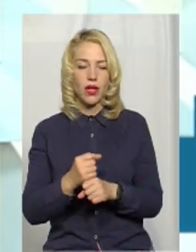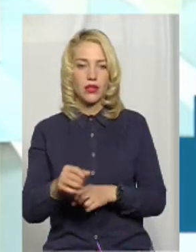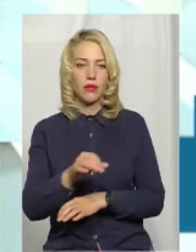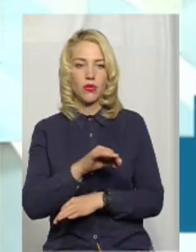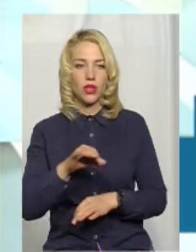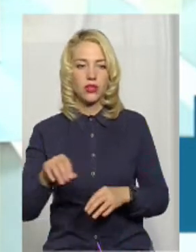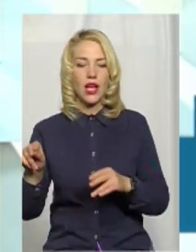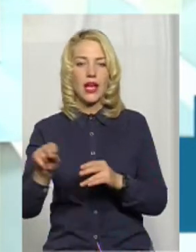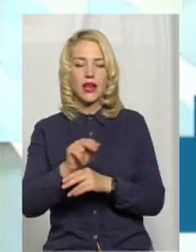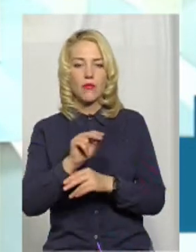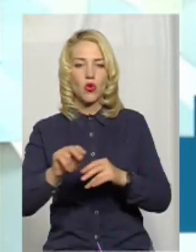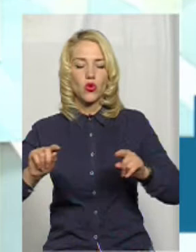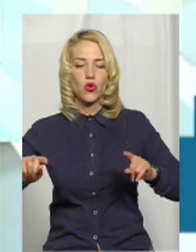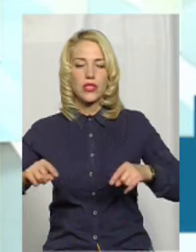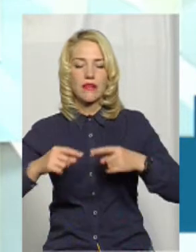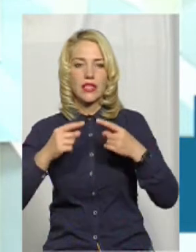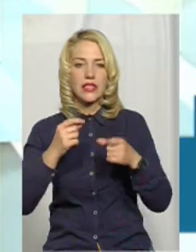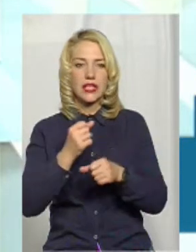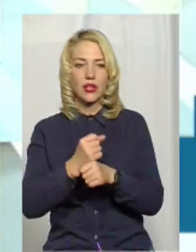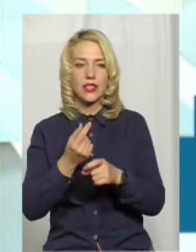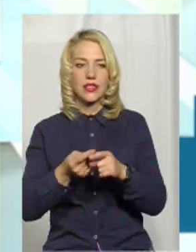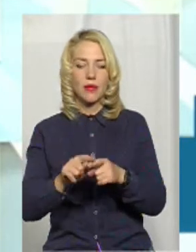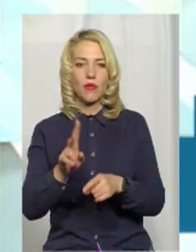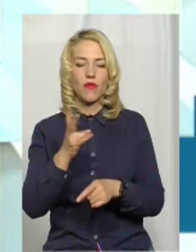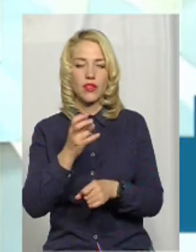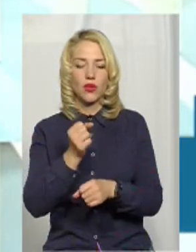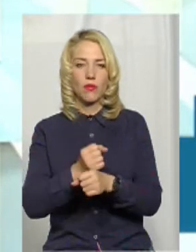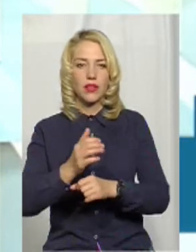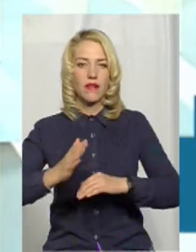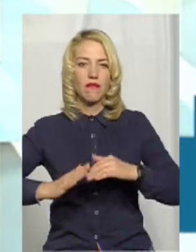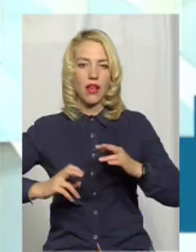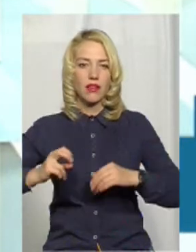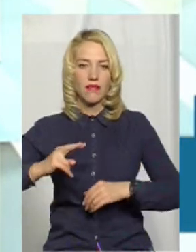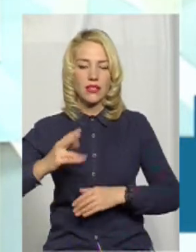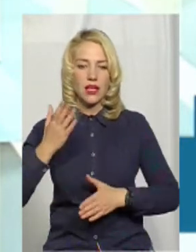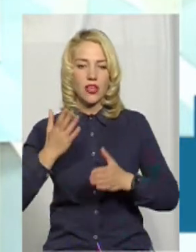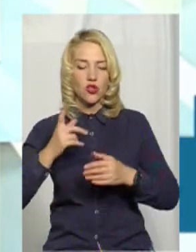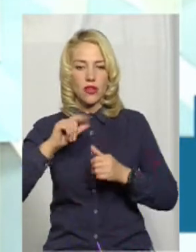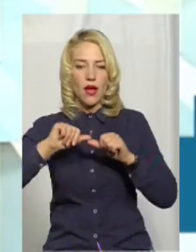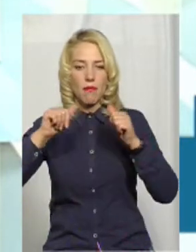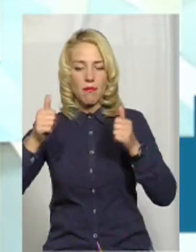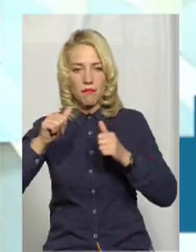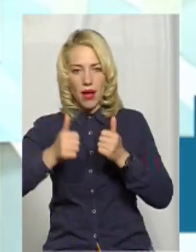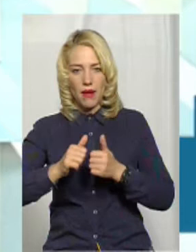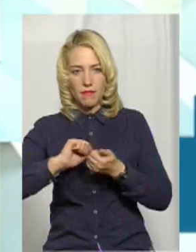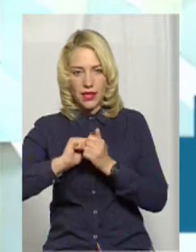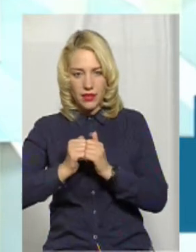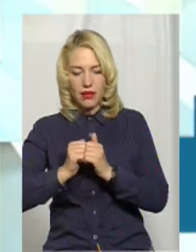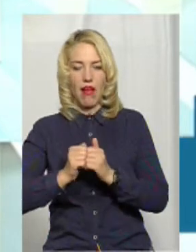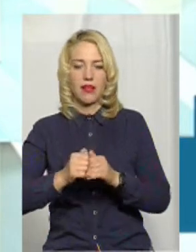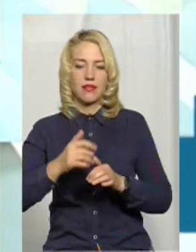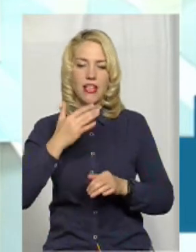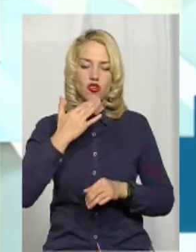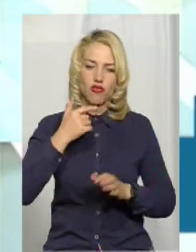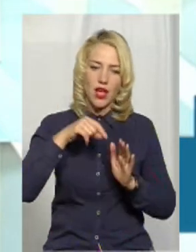-реставраційних робіт. І це повинен робити фахівець. Або, якщо це на пам'ятках національного значення, чи місцевого, чи